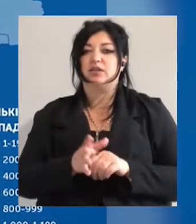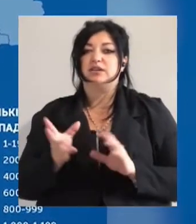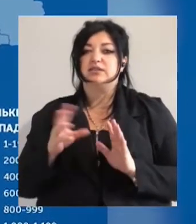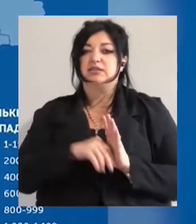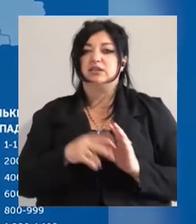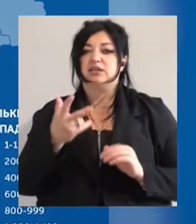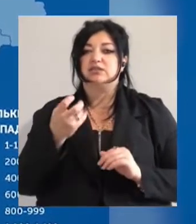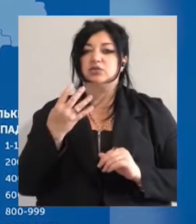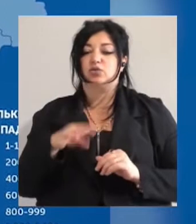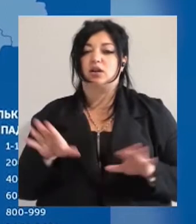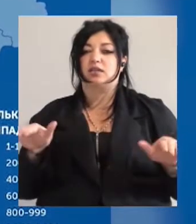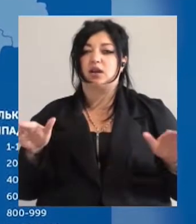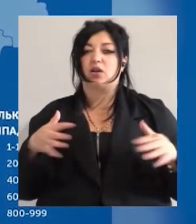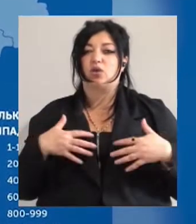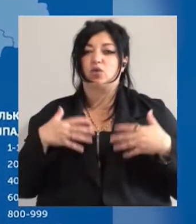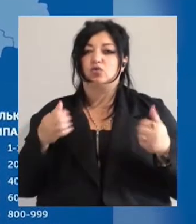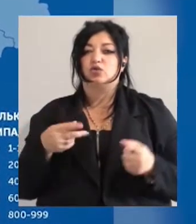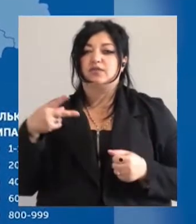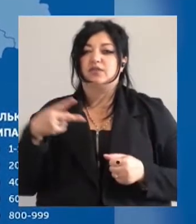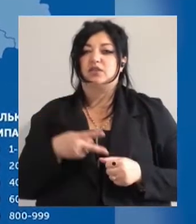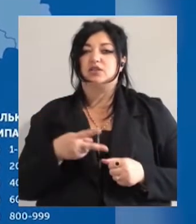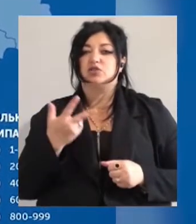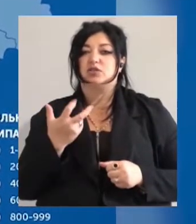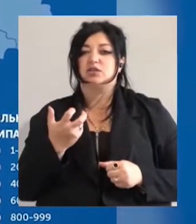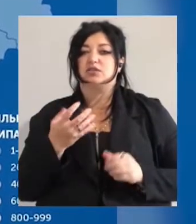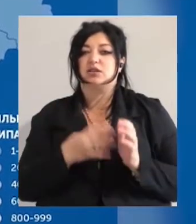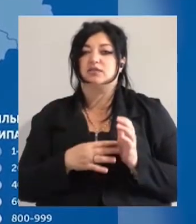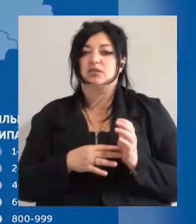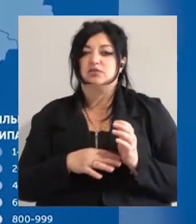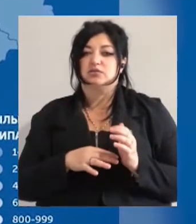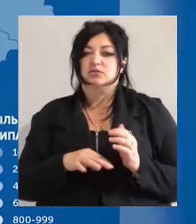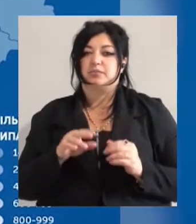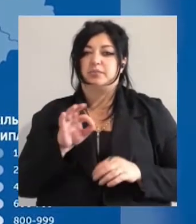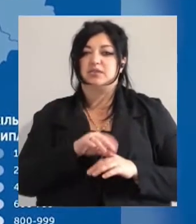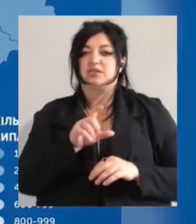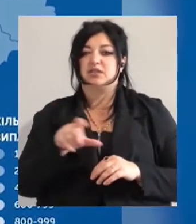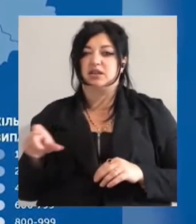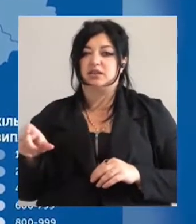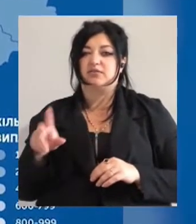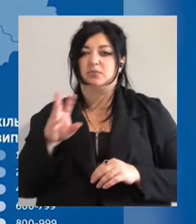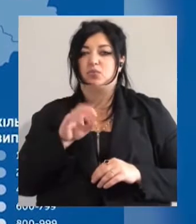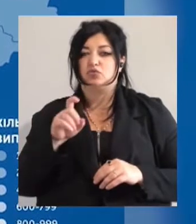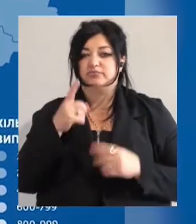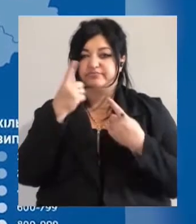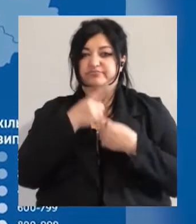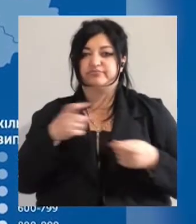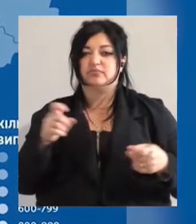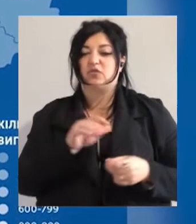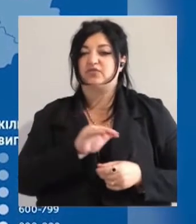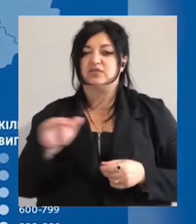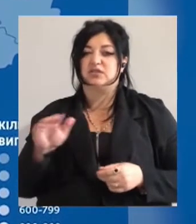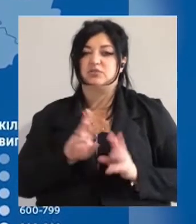– летальні. Одужало 2396 пацієнтів. Цю інформацію розмістили на офіційному сайті Міністерства охорони здоров'я.